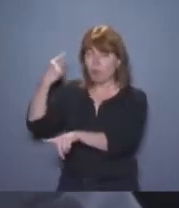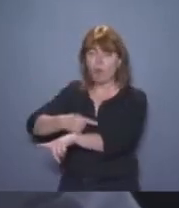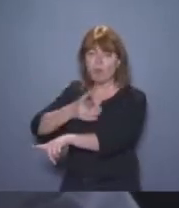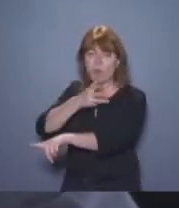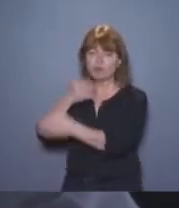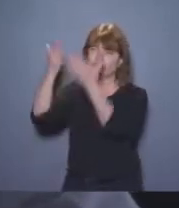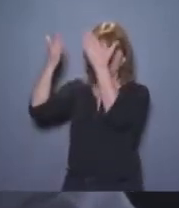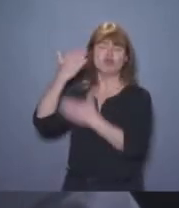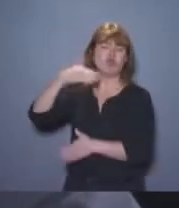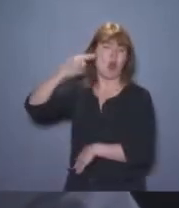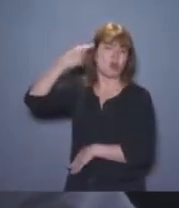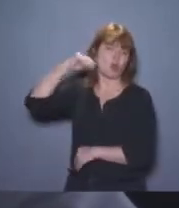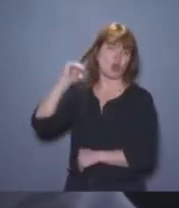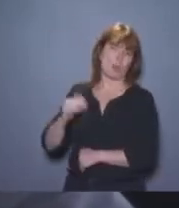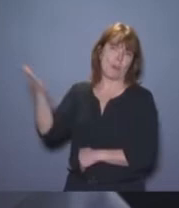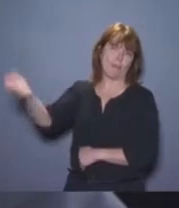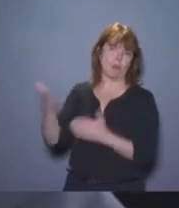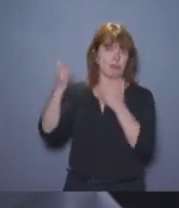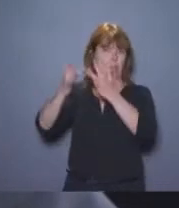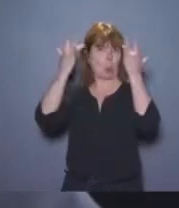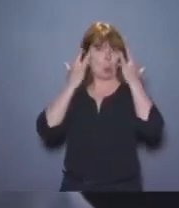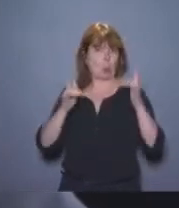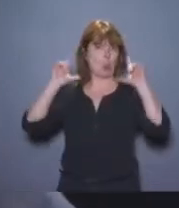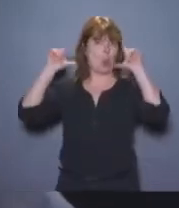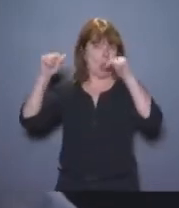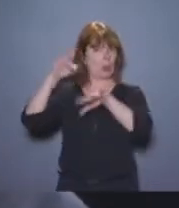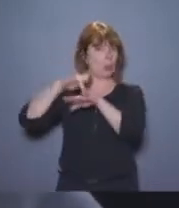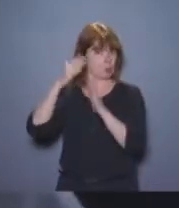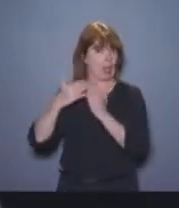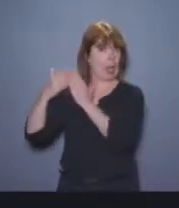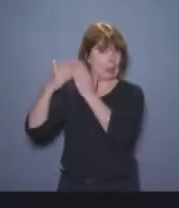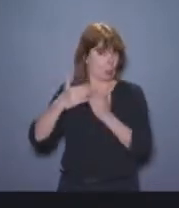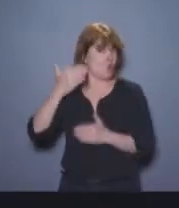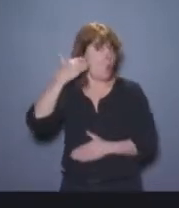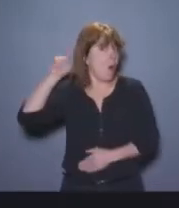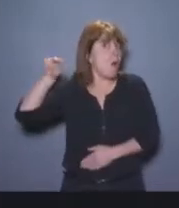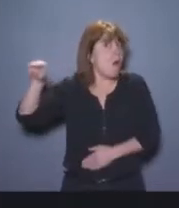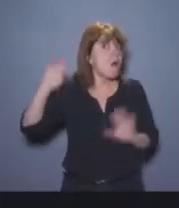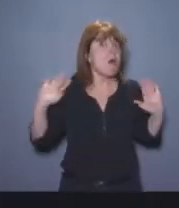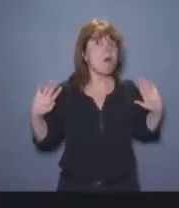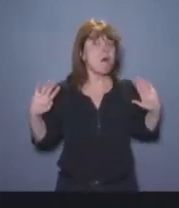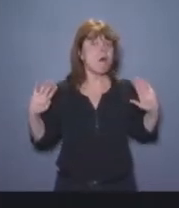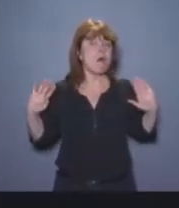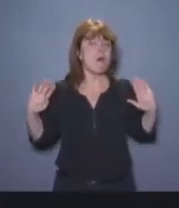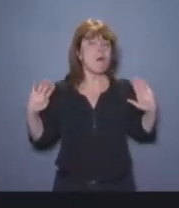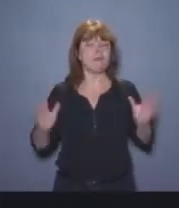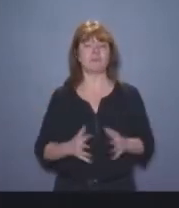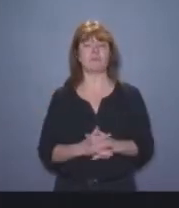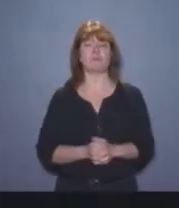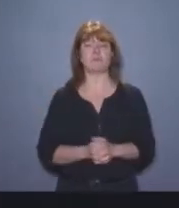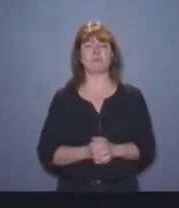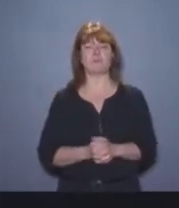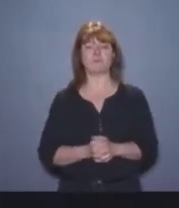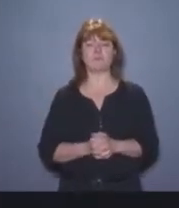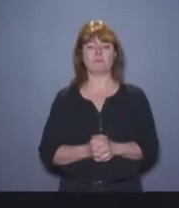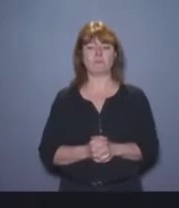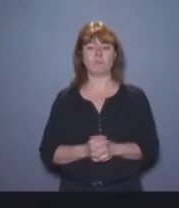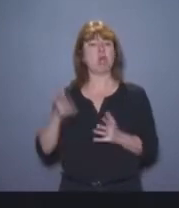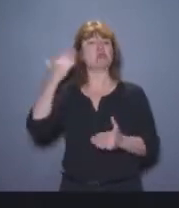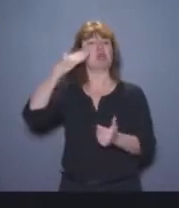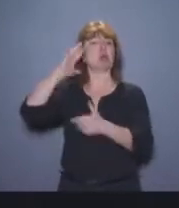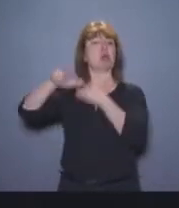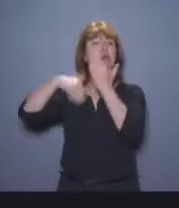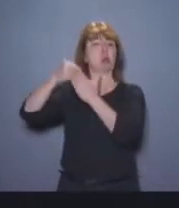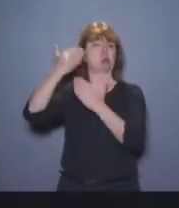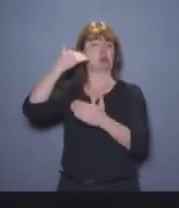Mais dans le texte, alors moi je fais comme s'il le savait, j'ai aucune raison de douter de l'intelligence de cet homme et de sa culture immense, puisqu'il a fait des études et